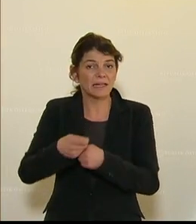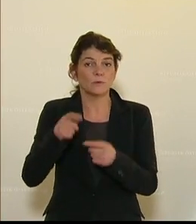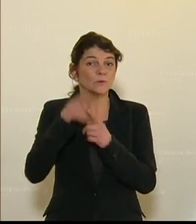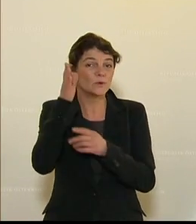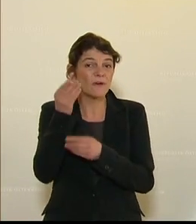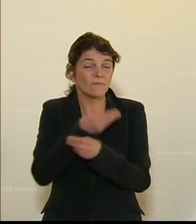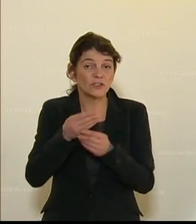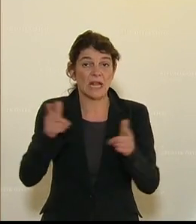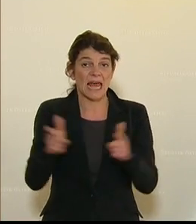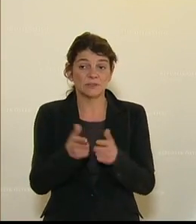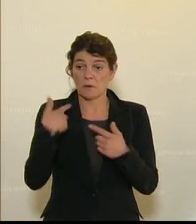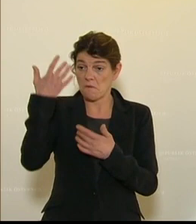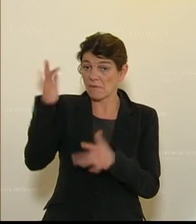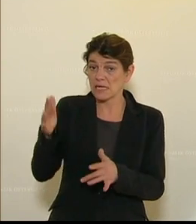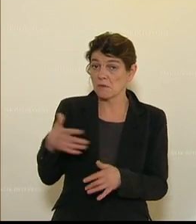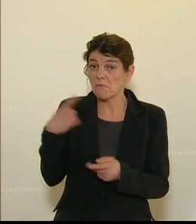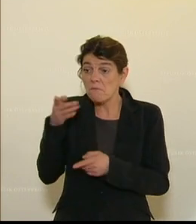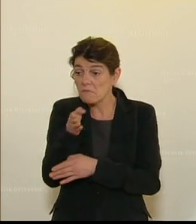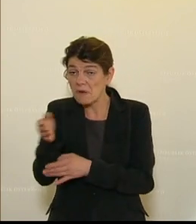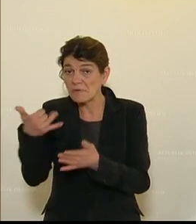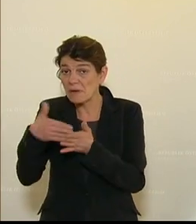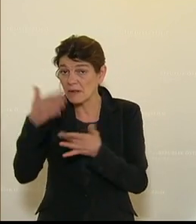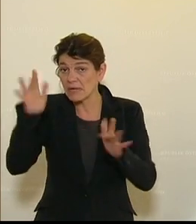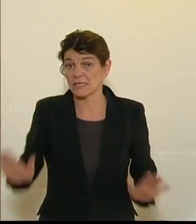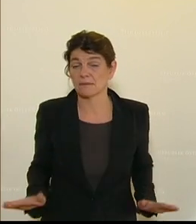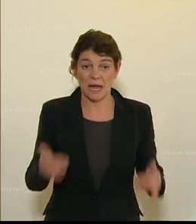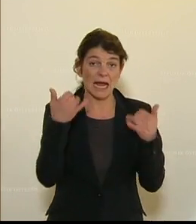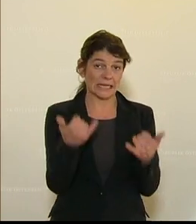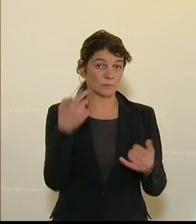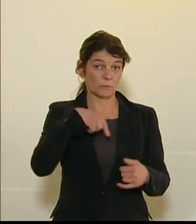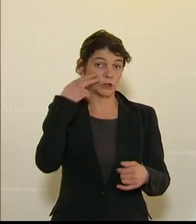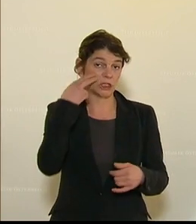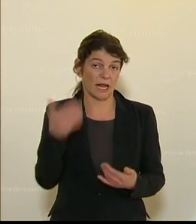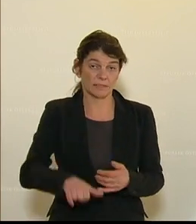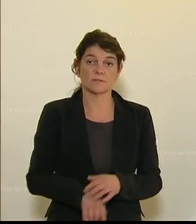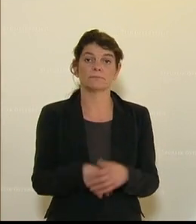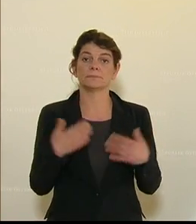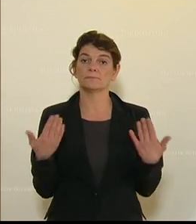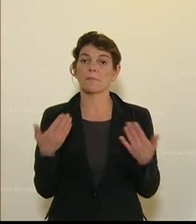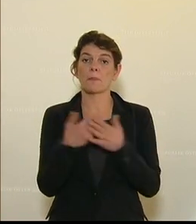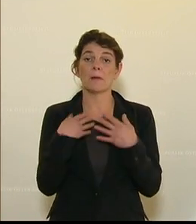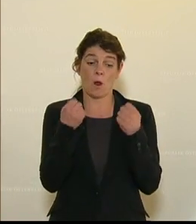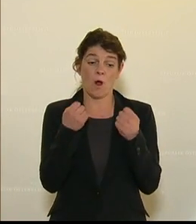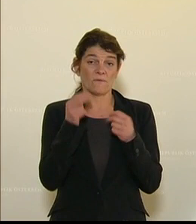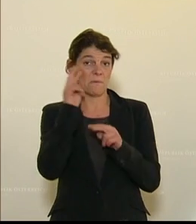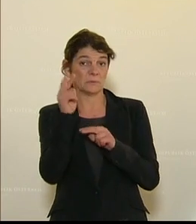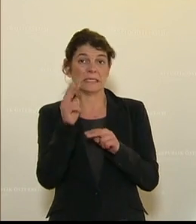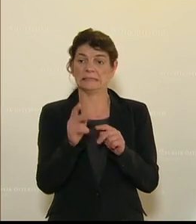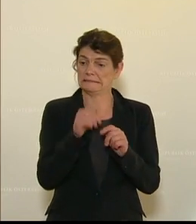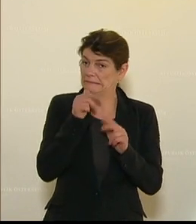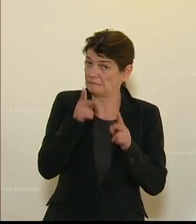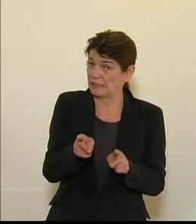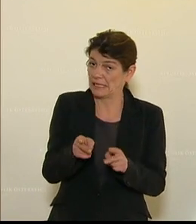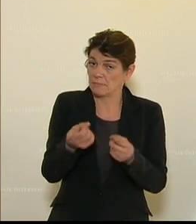zukünftigen Wirtschaftsleistung, wo wir nicht wissen, in welche Richtung das geht, zumindest jetzt schaut es sehr schlecht aus. Ich hoffe, dass diese Prognosen dadurch dort nicht